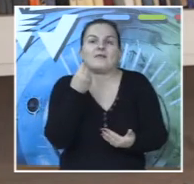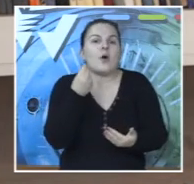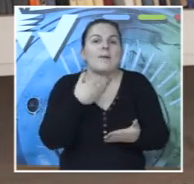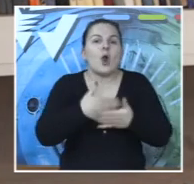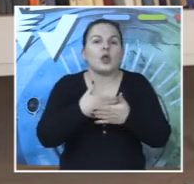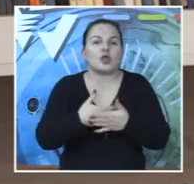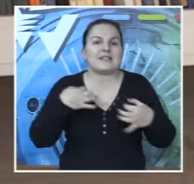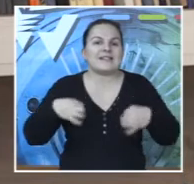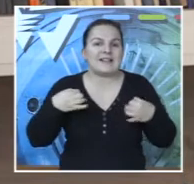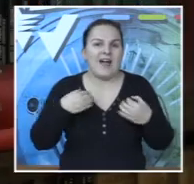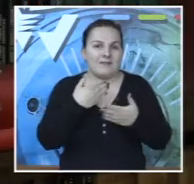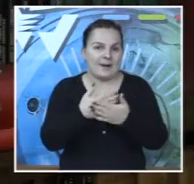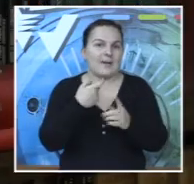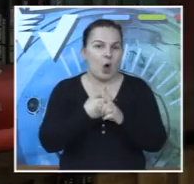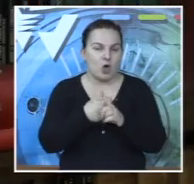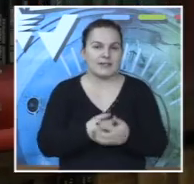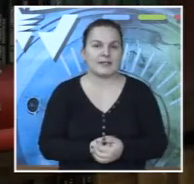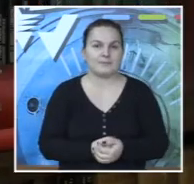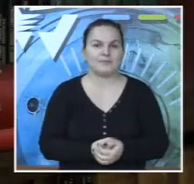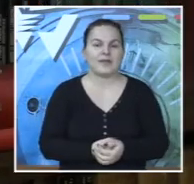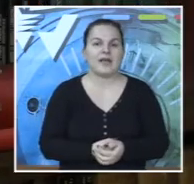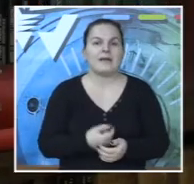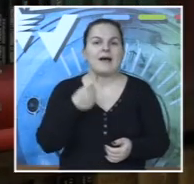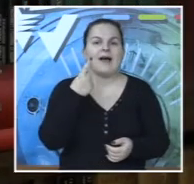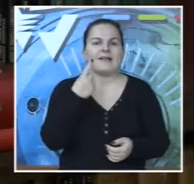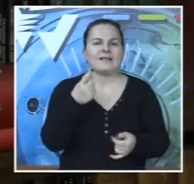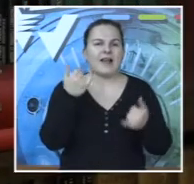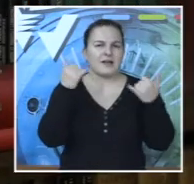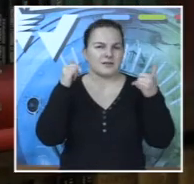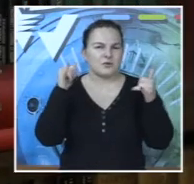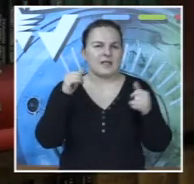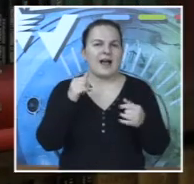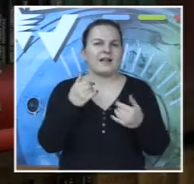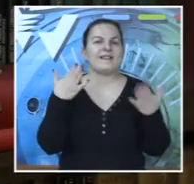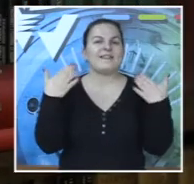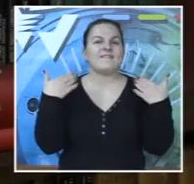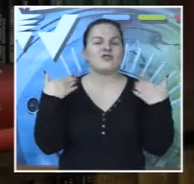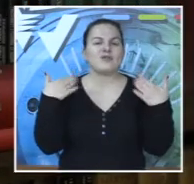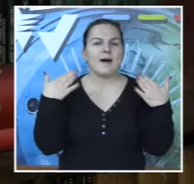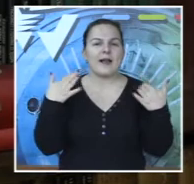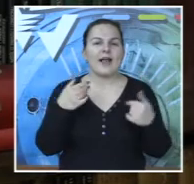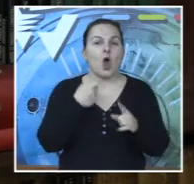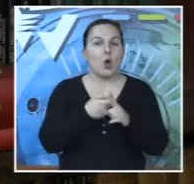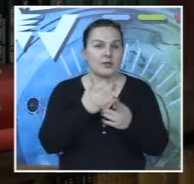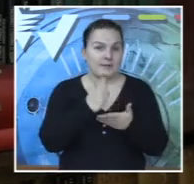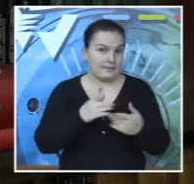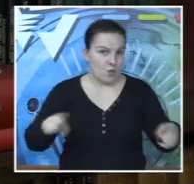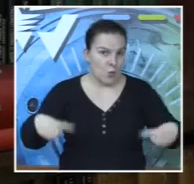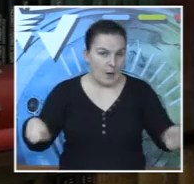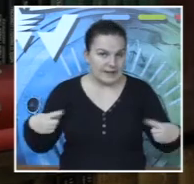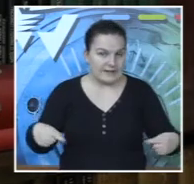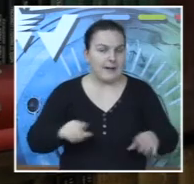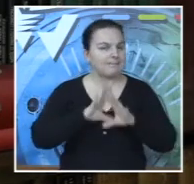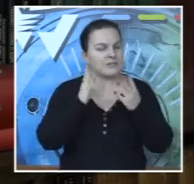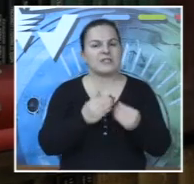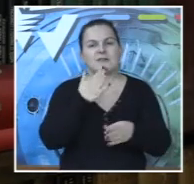jedan zdrav odnos prema njemu. Moram napomenuti jednu rekreativnu nastavu jedne zime na divčibarama, ko staje